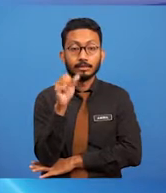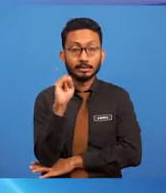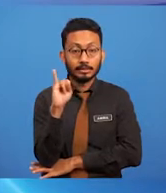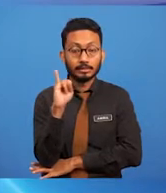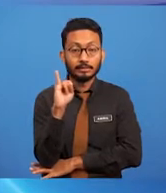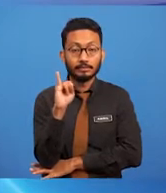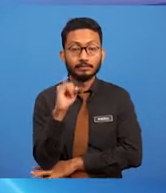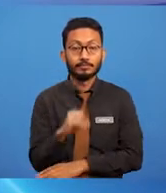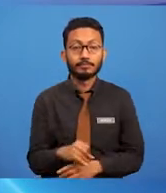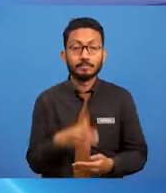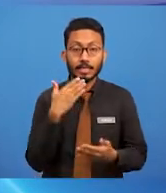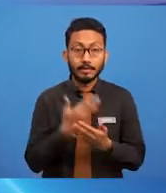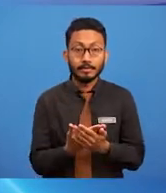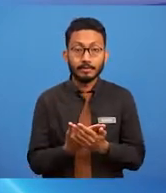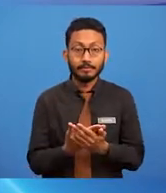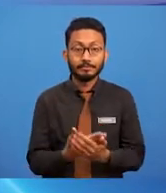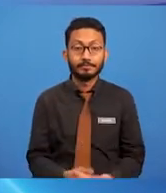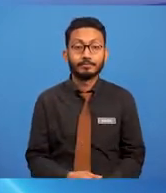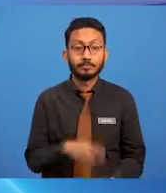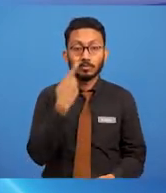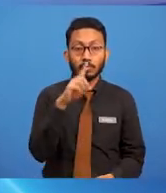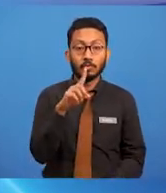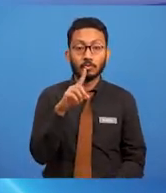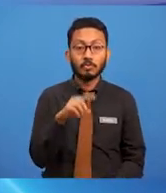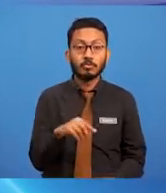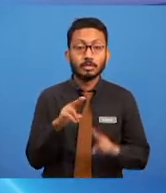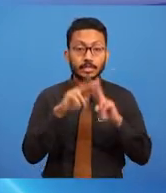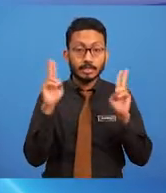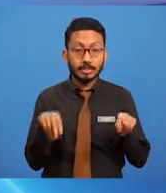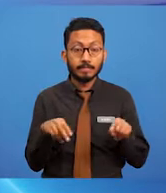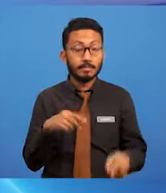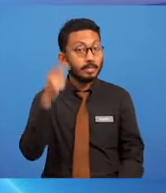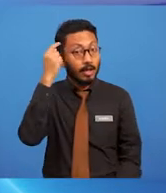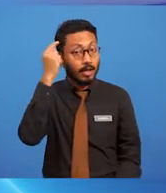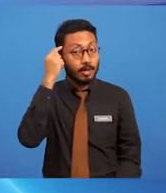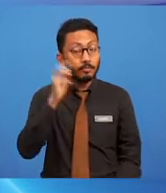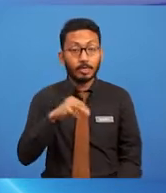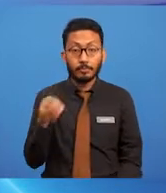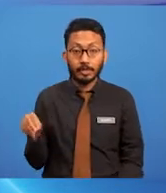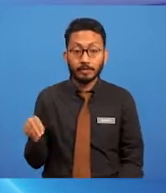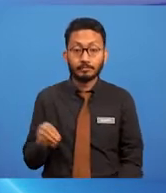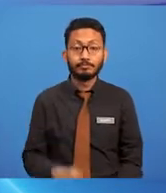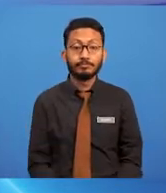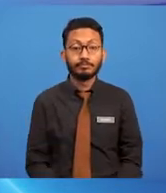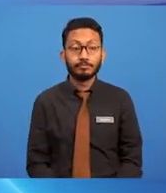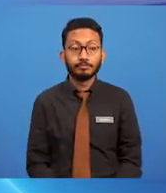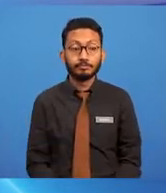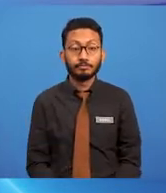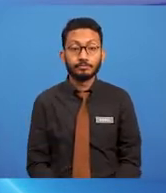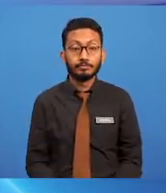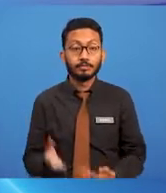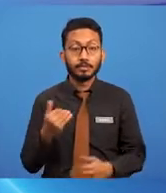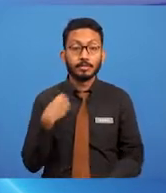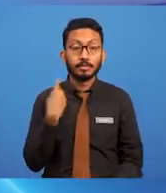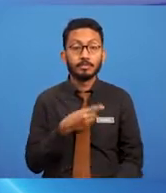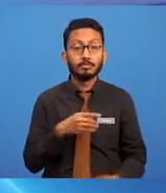Baik. Untuk mengerti kefahaman murid-murid, murid